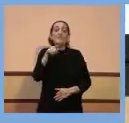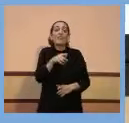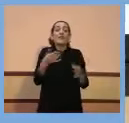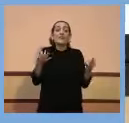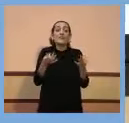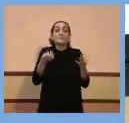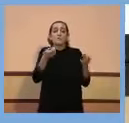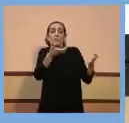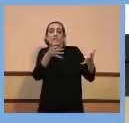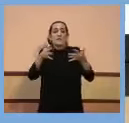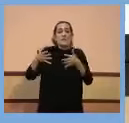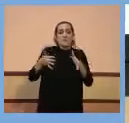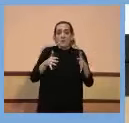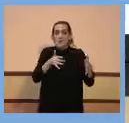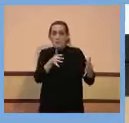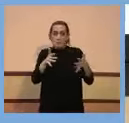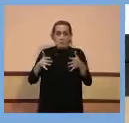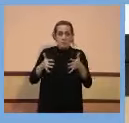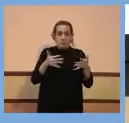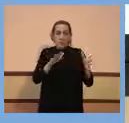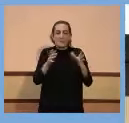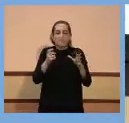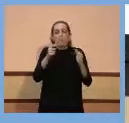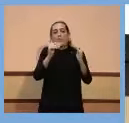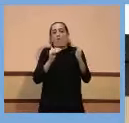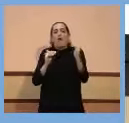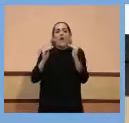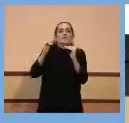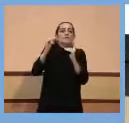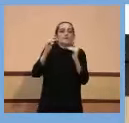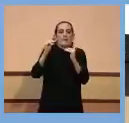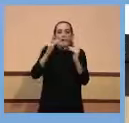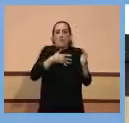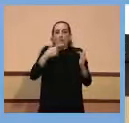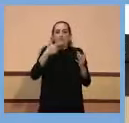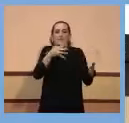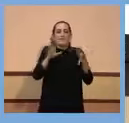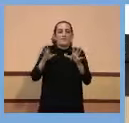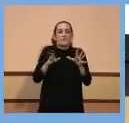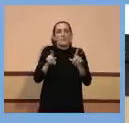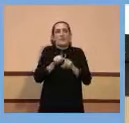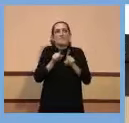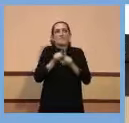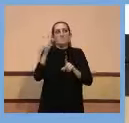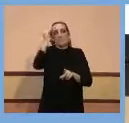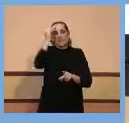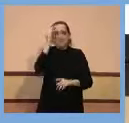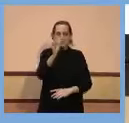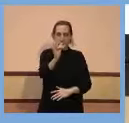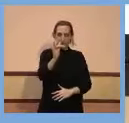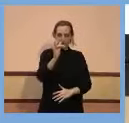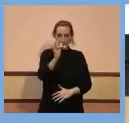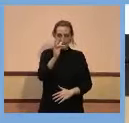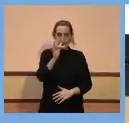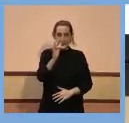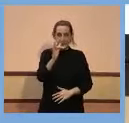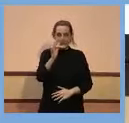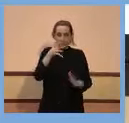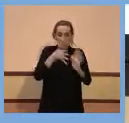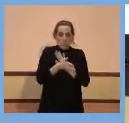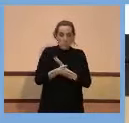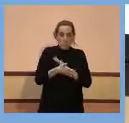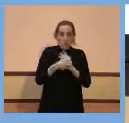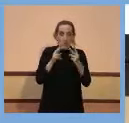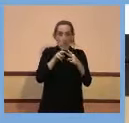estimació, si vostès volen, una mica a l'alça, una mica optimista. Per què? Per dos raons. La primera, perquè